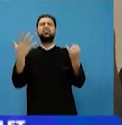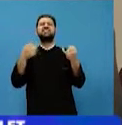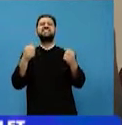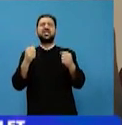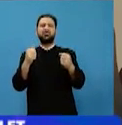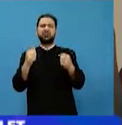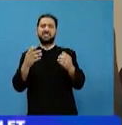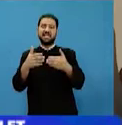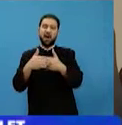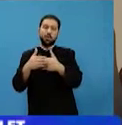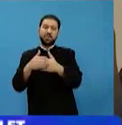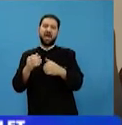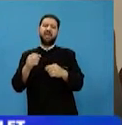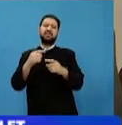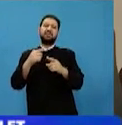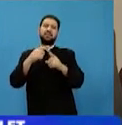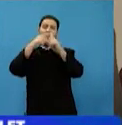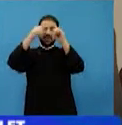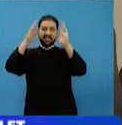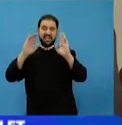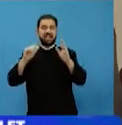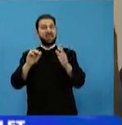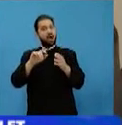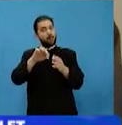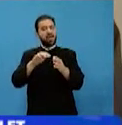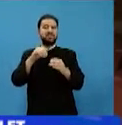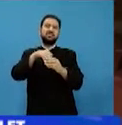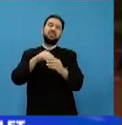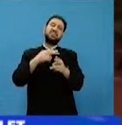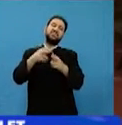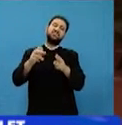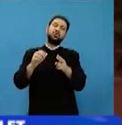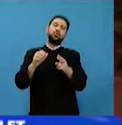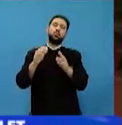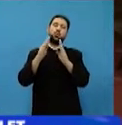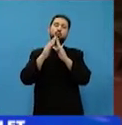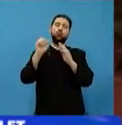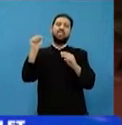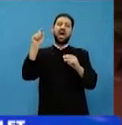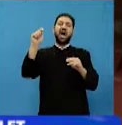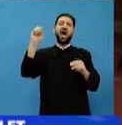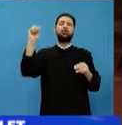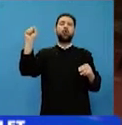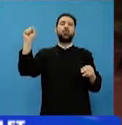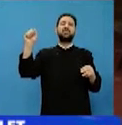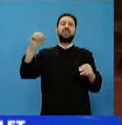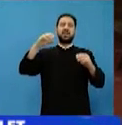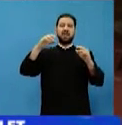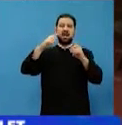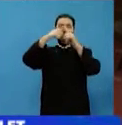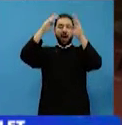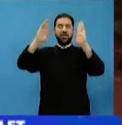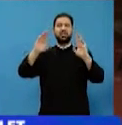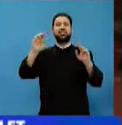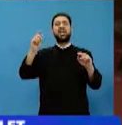Și a intrat în Sfântul Munte, apoi a fost până la Mănăstirea Filoteu, apoi a fost la Mănăstirea